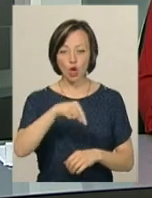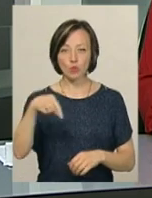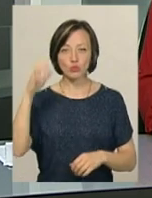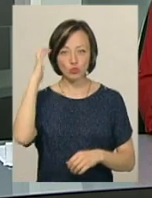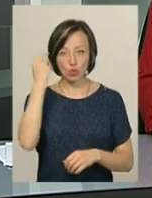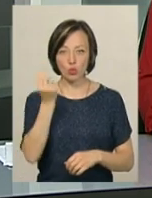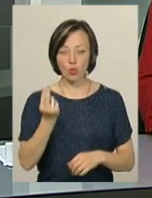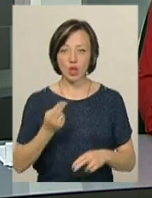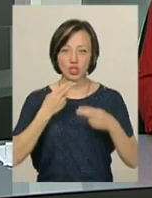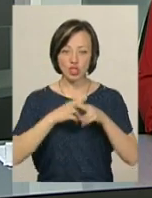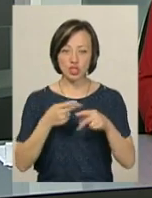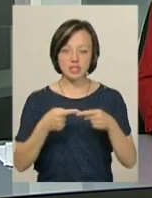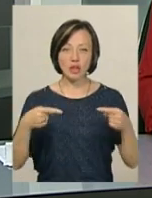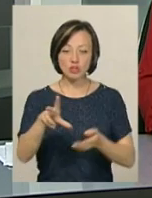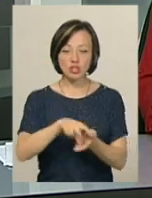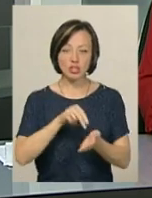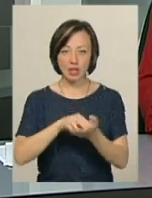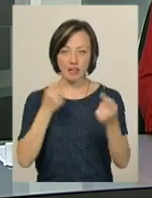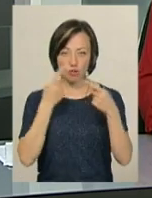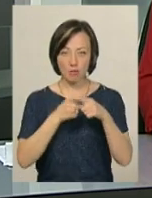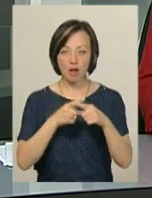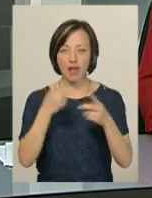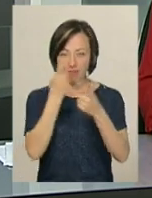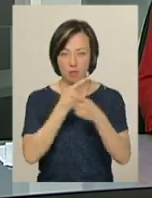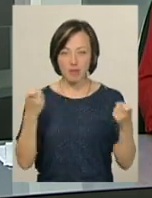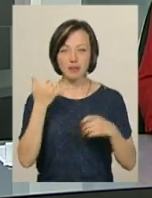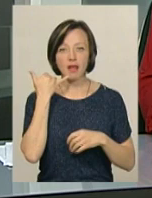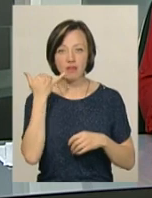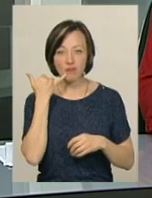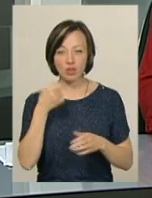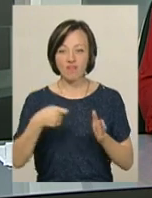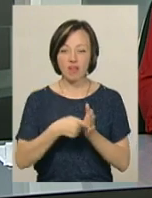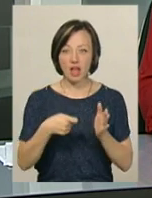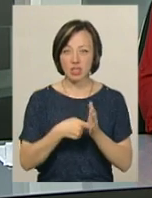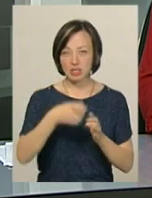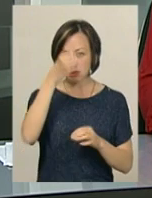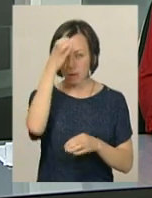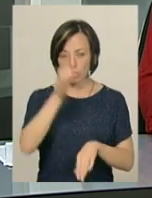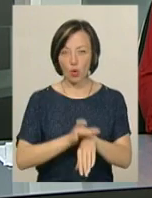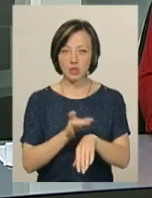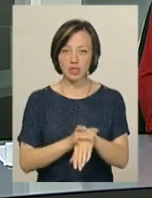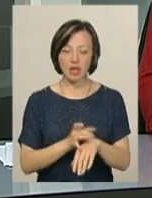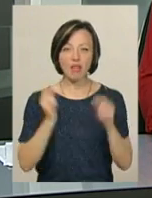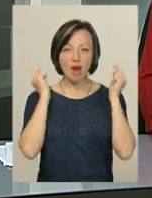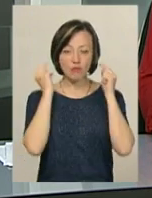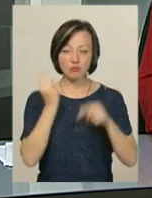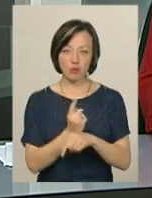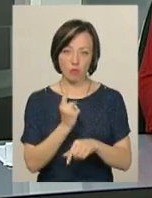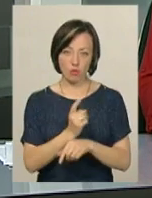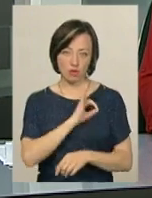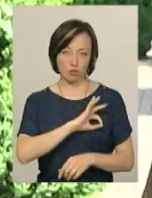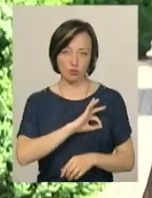Технічні засоби щитування інформації, такі як телефон, плешка, смарт-годинники чи навушники, заборонені для користування.